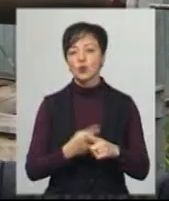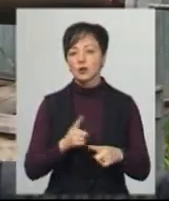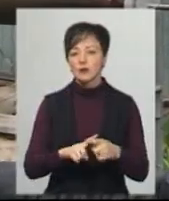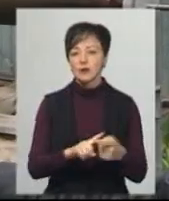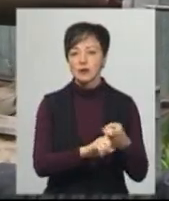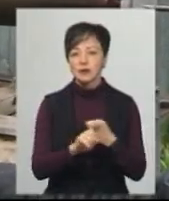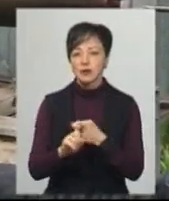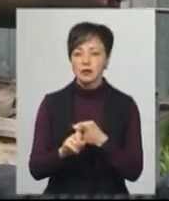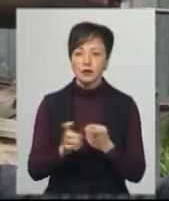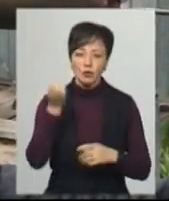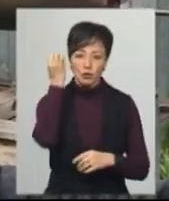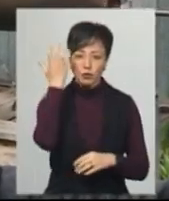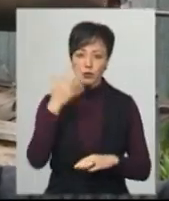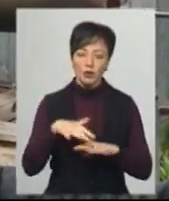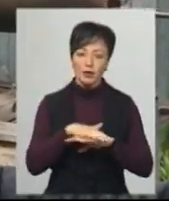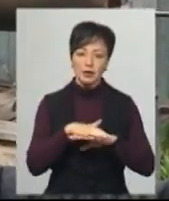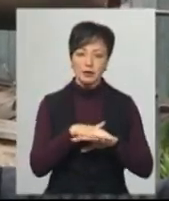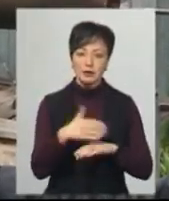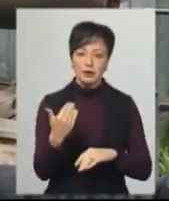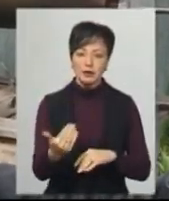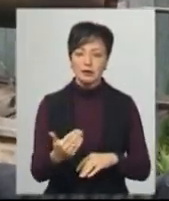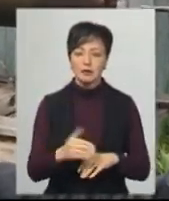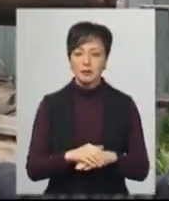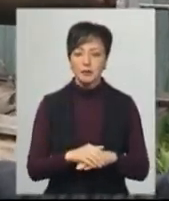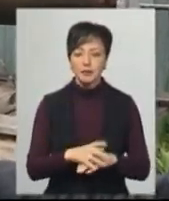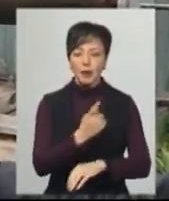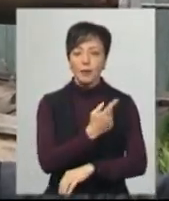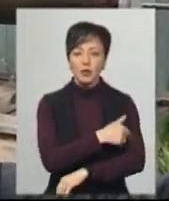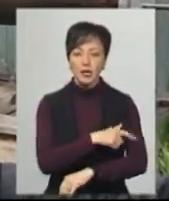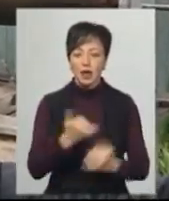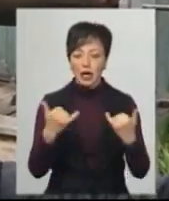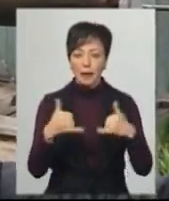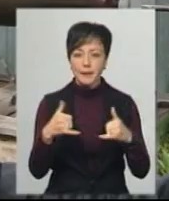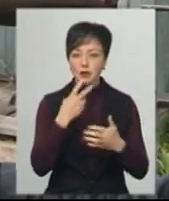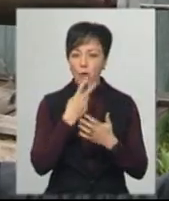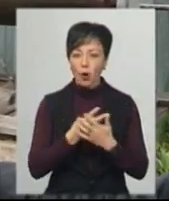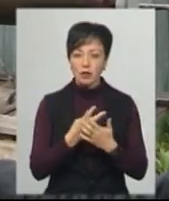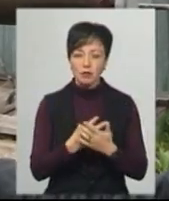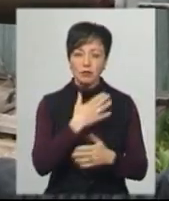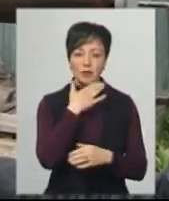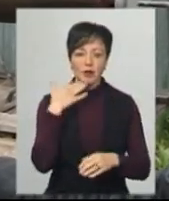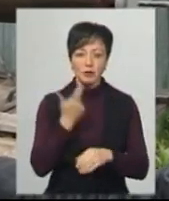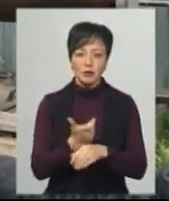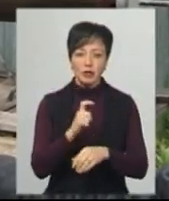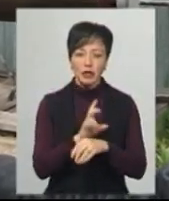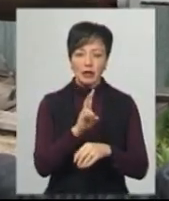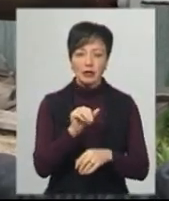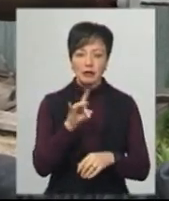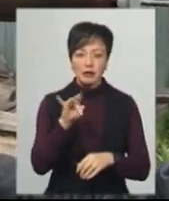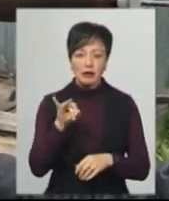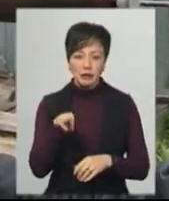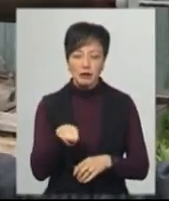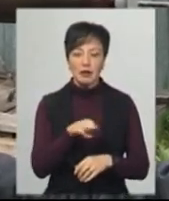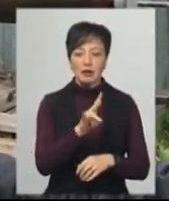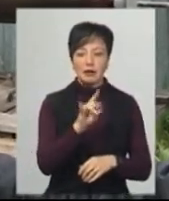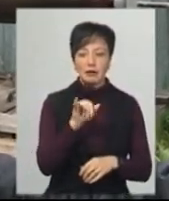з культурою населення, в першу чергу. По санітарно-хімічних показниках забагато перевищені нітритів, нітратів. Це